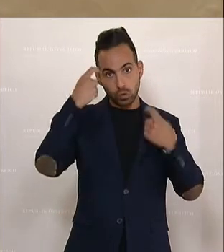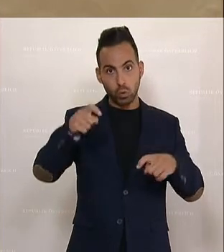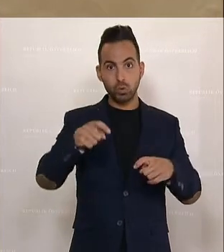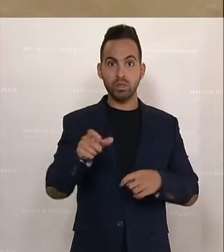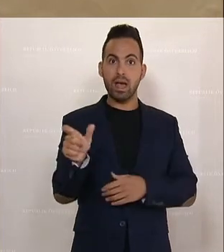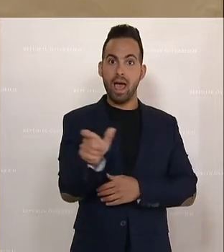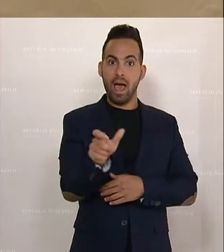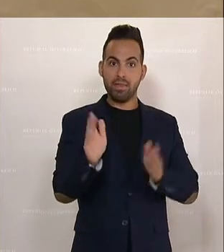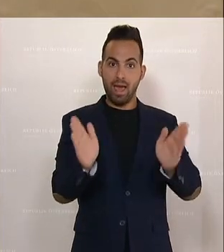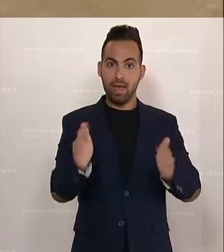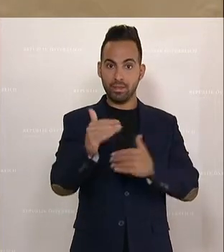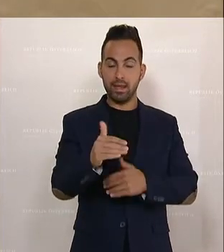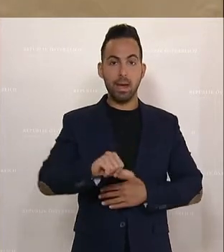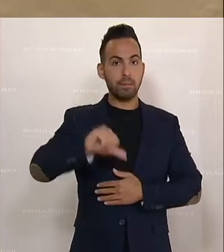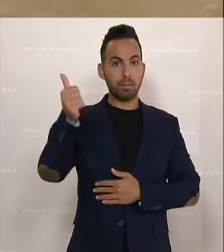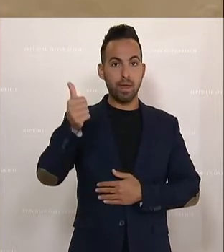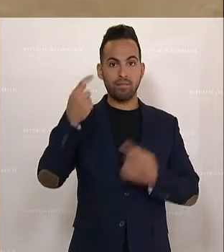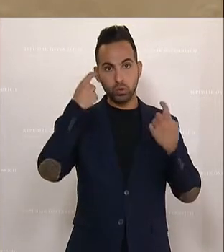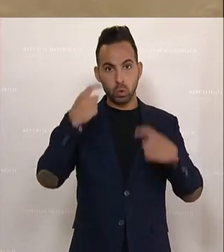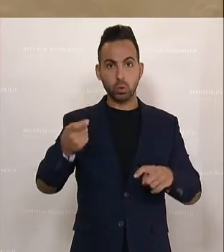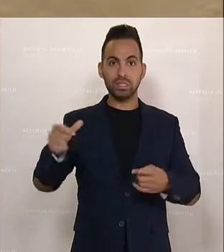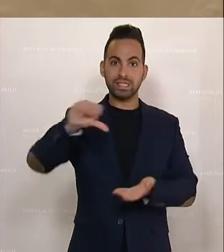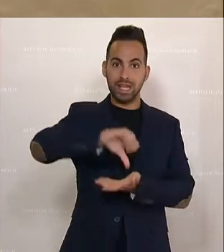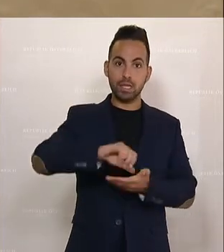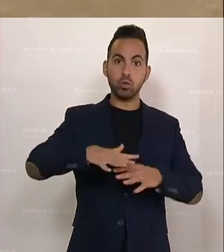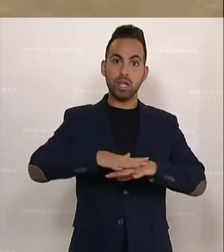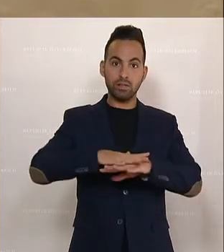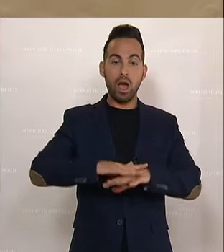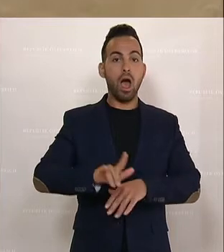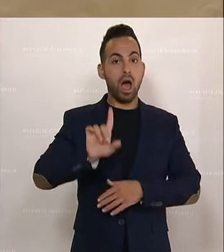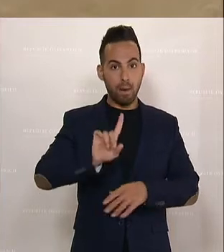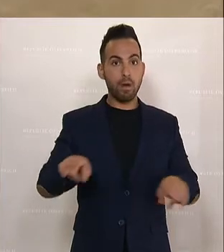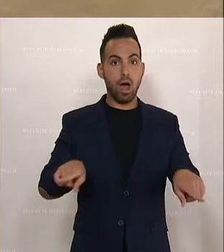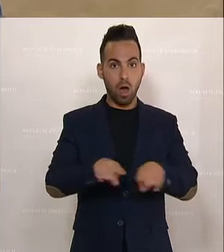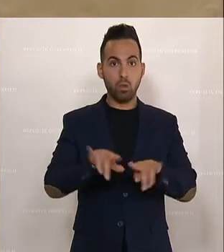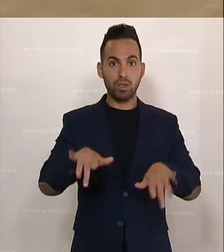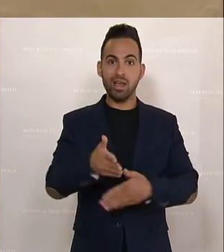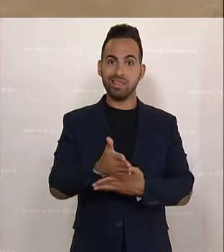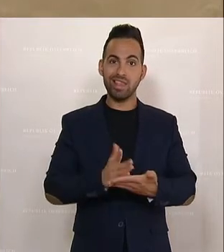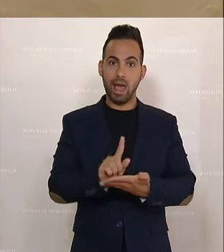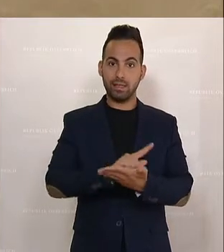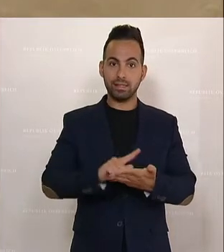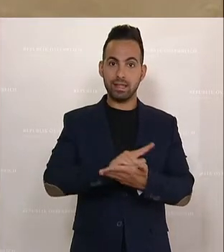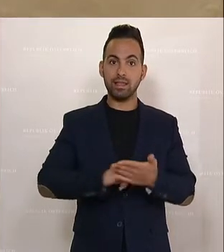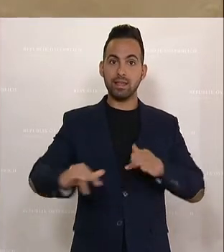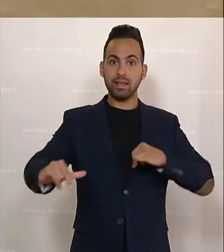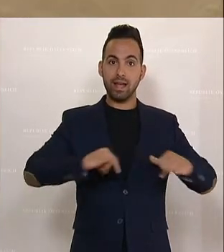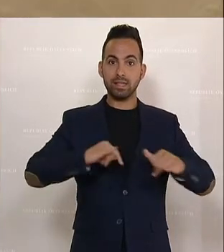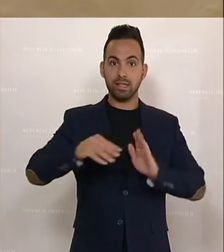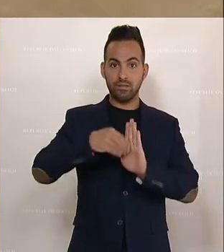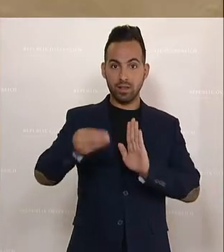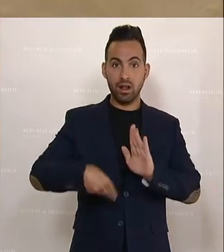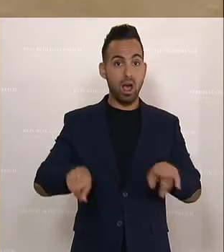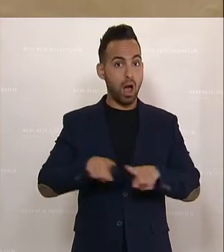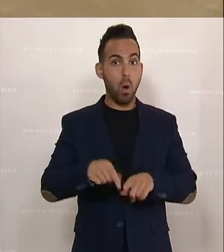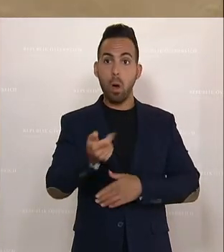Primärversorgungseinheiten, Primärversorgungszentren und Netzwerke, aber auch zum Beispiel Teilzeitkassenverträge wäre durchaus